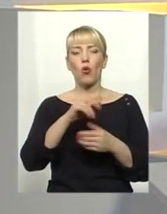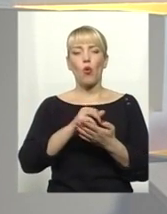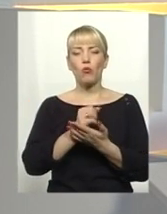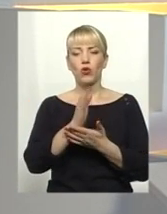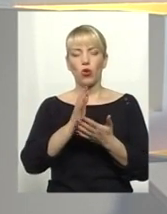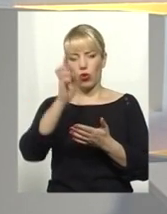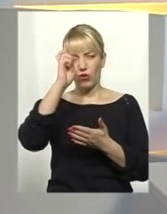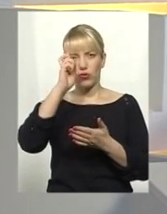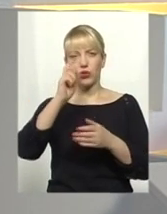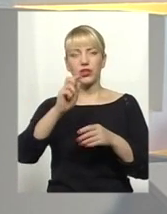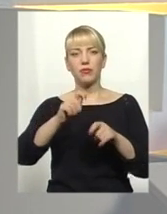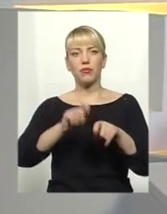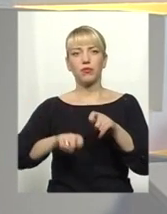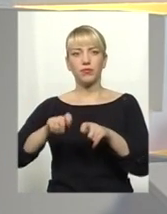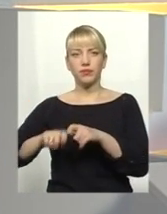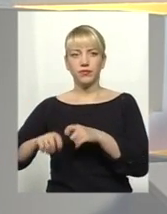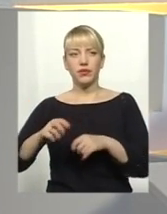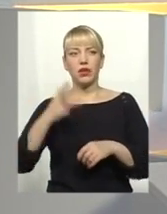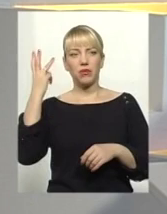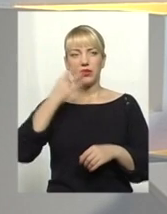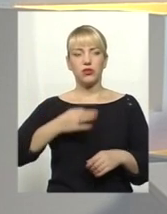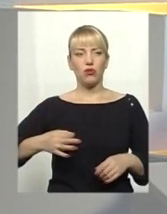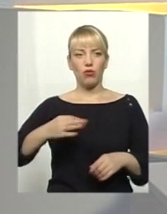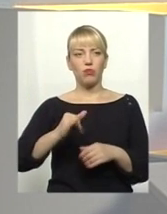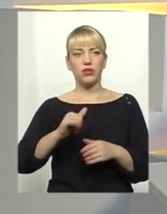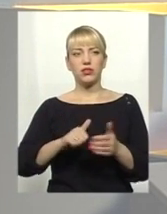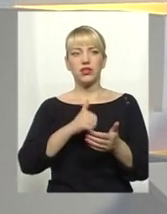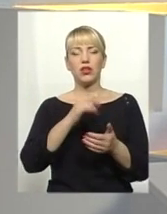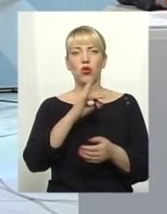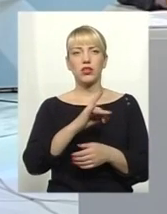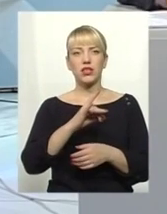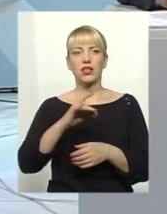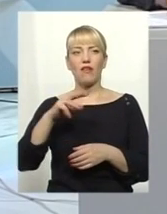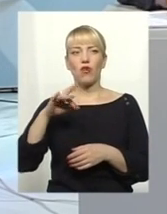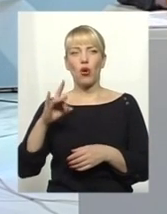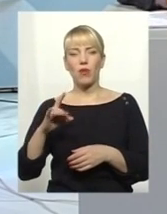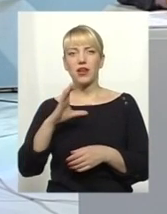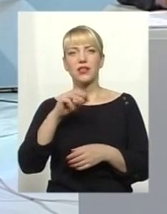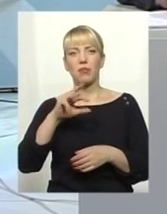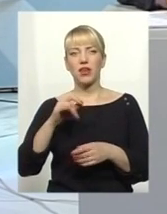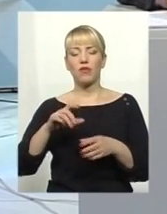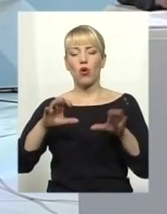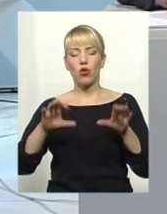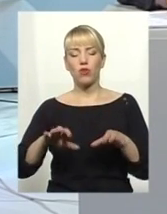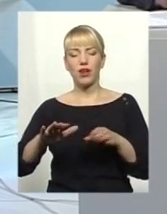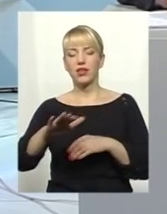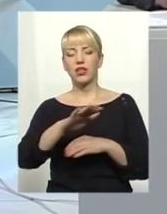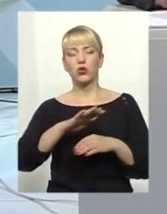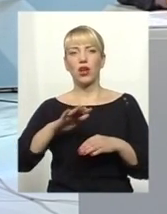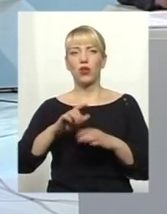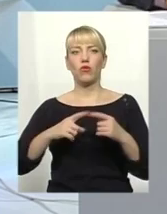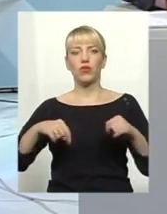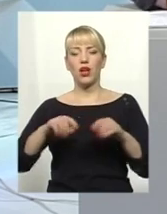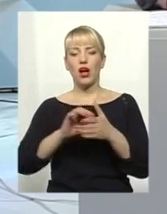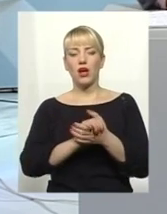Державної фіскальної служби у Хмельницькій області. Та Ростислав Романович Семків, голова територіального відділення Асоціації платників